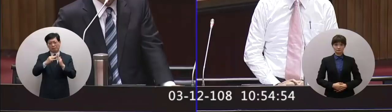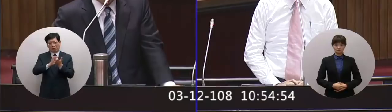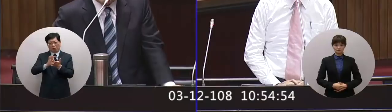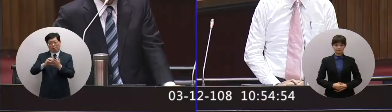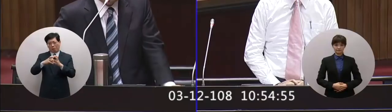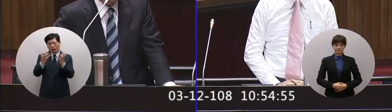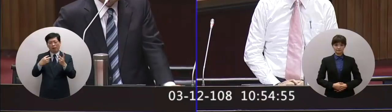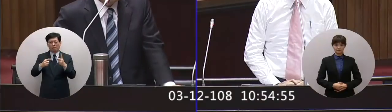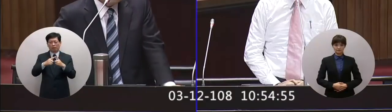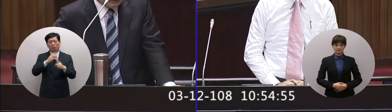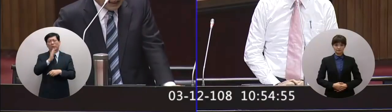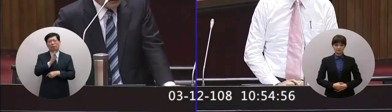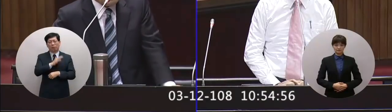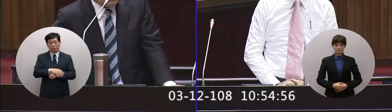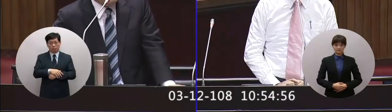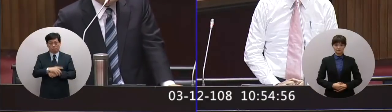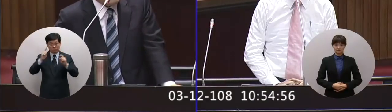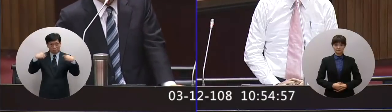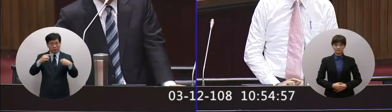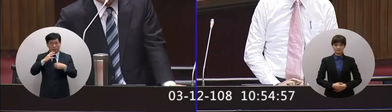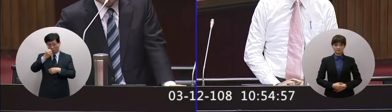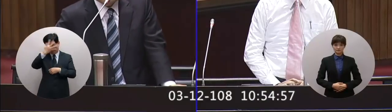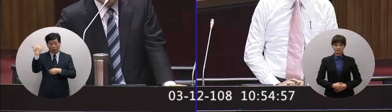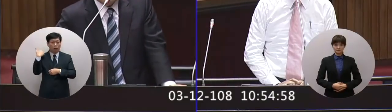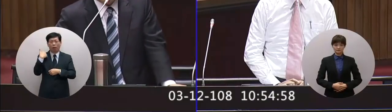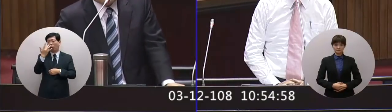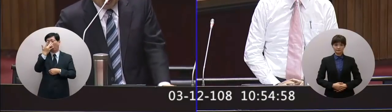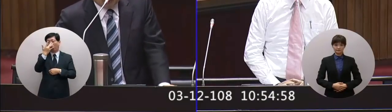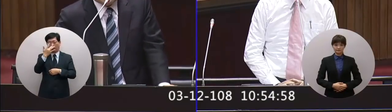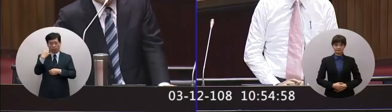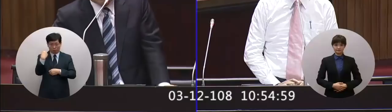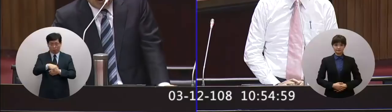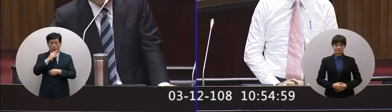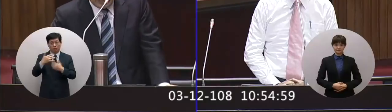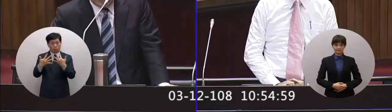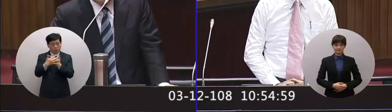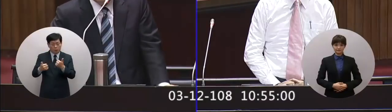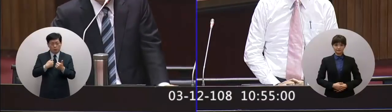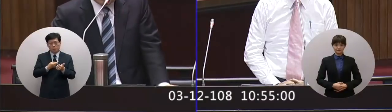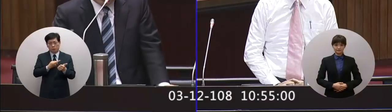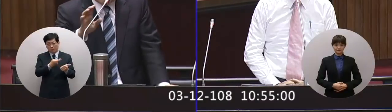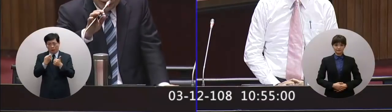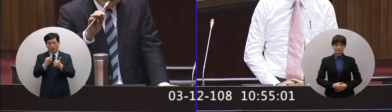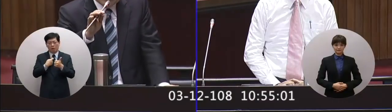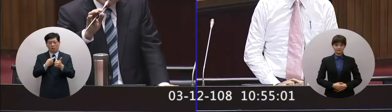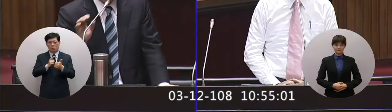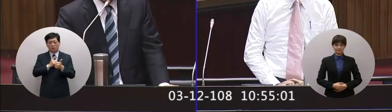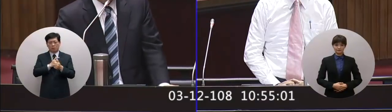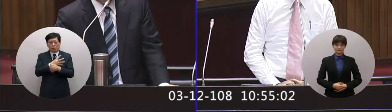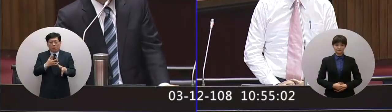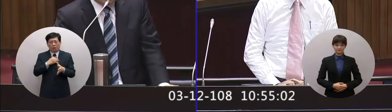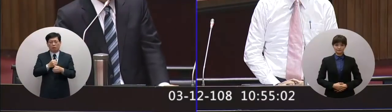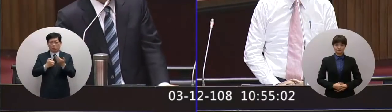產而且人就會人了那常常是在年少無知或是同學同才幼淫